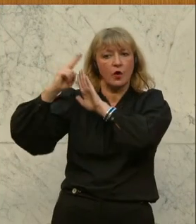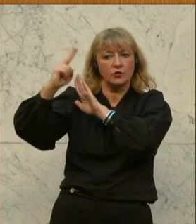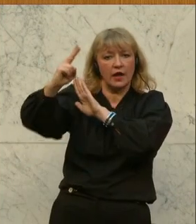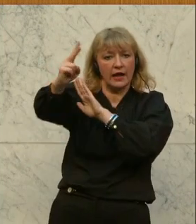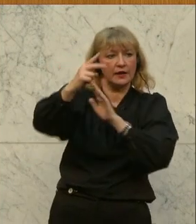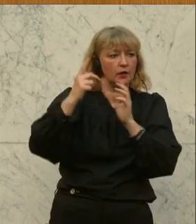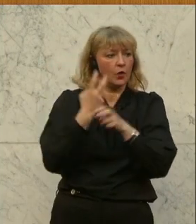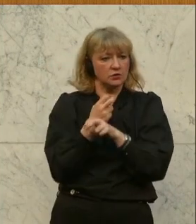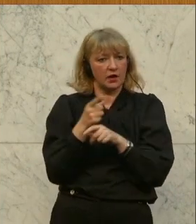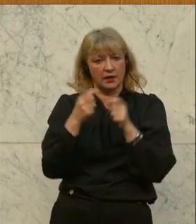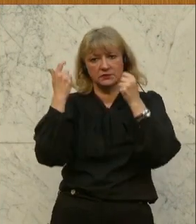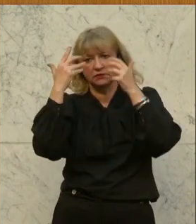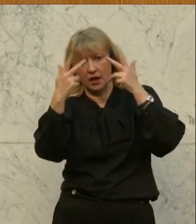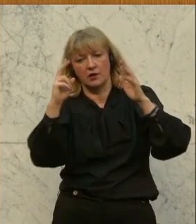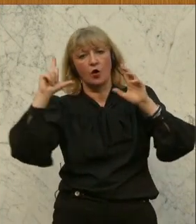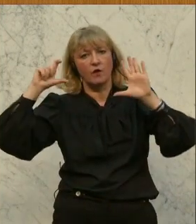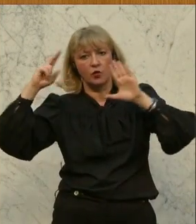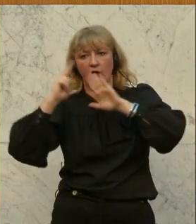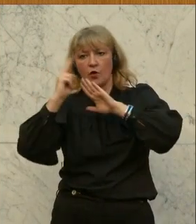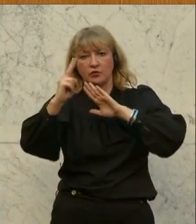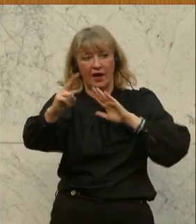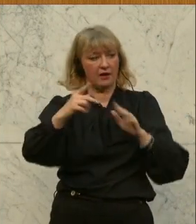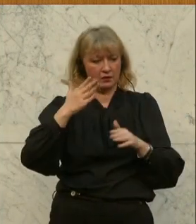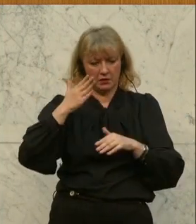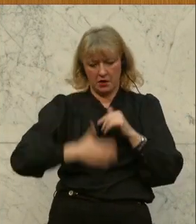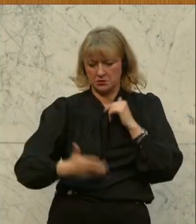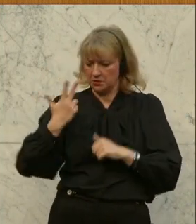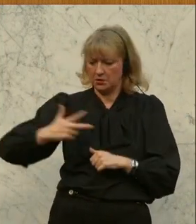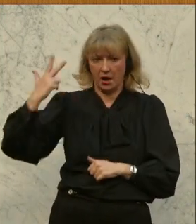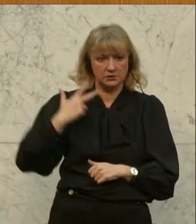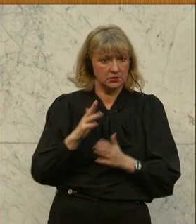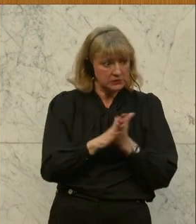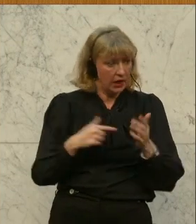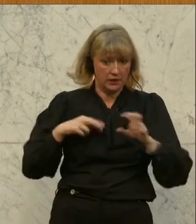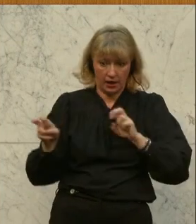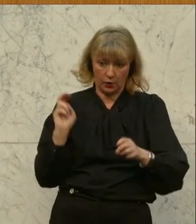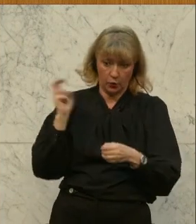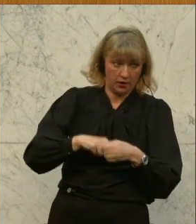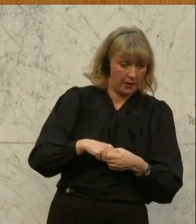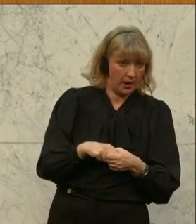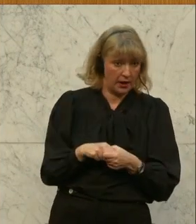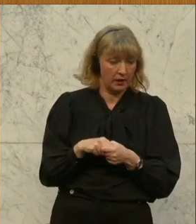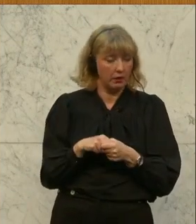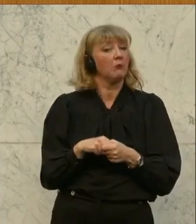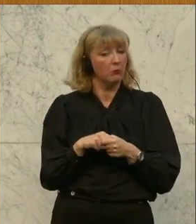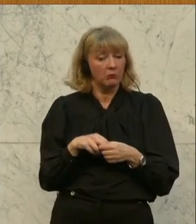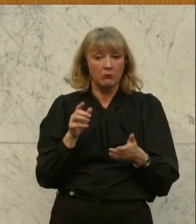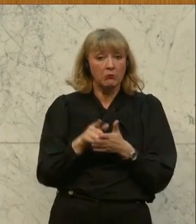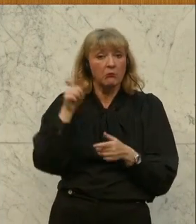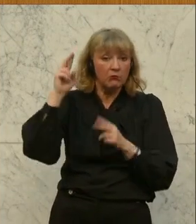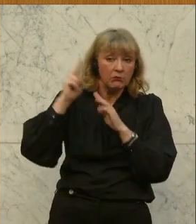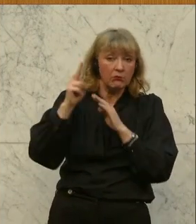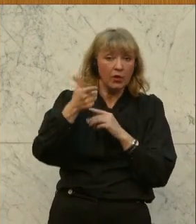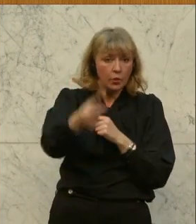Zahl. Die Photovoltaik in Österreich hat sich in den letzten drei Jahren, seitdem wir in der Regierung sind, verdoppelt.